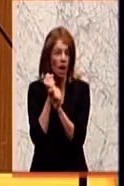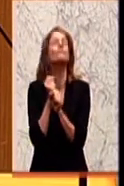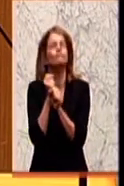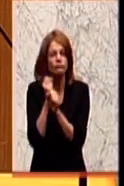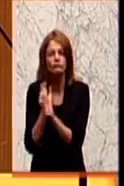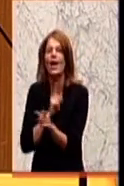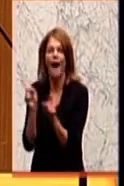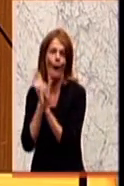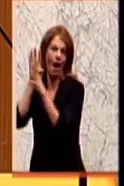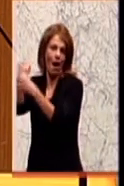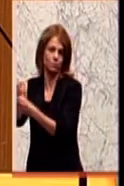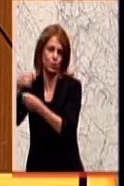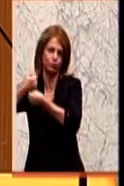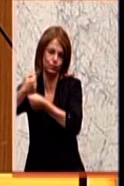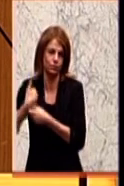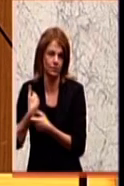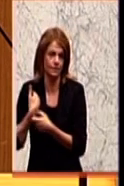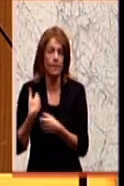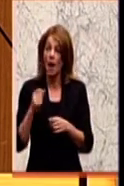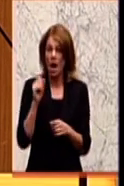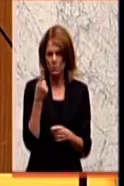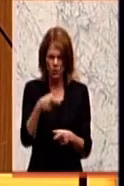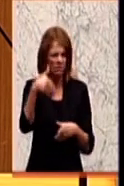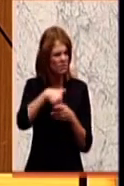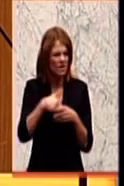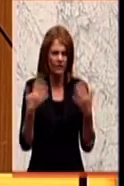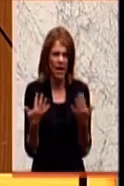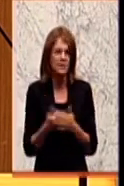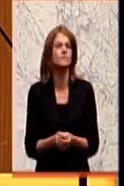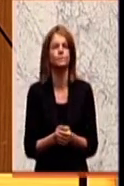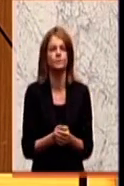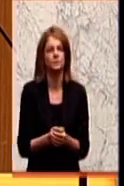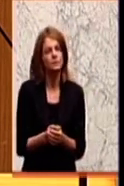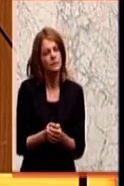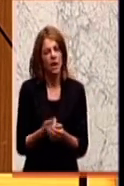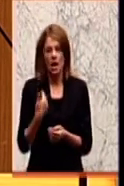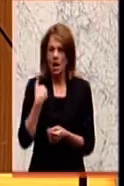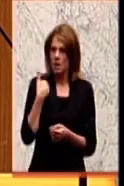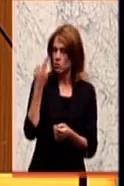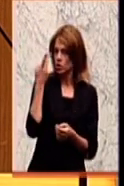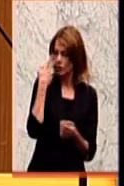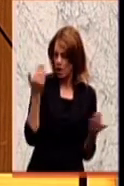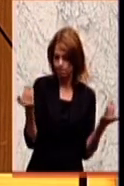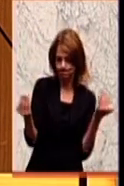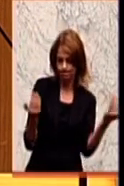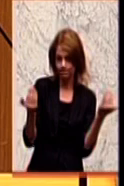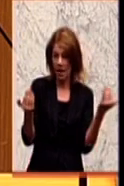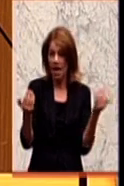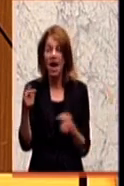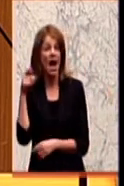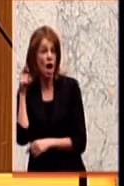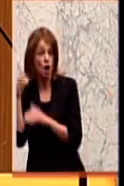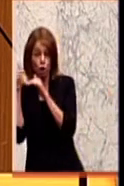mit dabei. Vor allem geht es hier meines Erachtens darum, das Gleichgewicht zwischen dem Schutz der Privatsphäre und dem Datenschutz